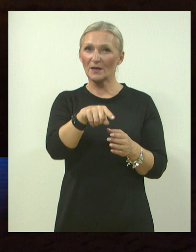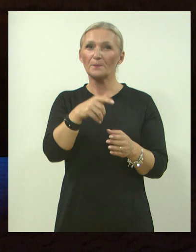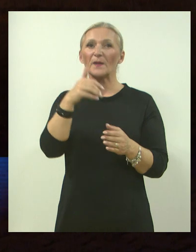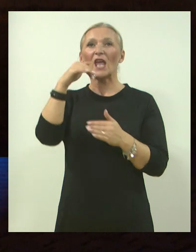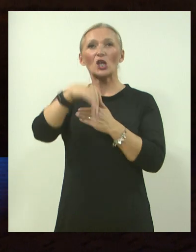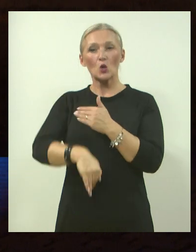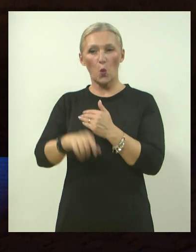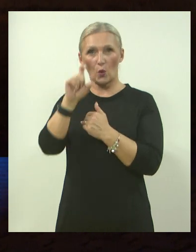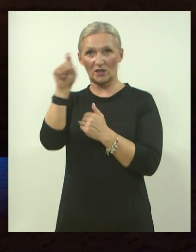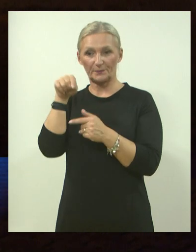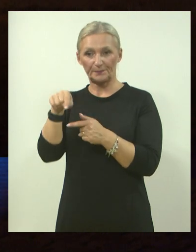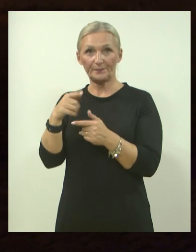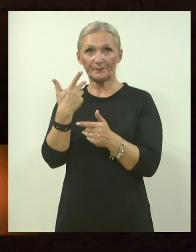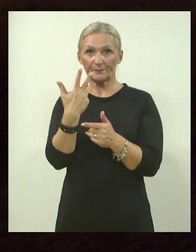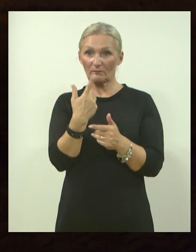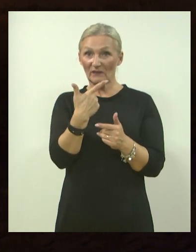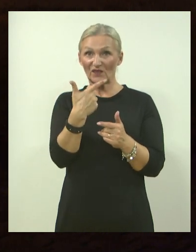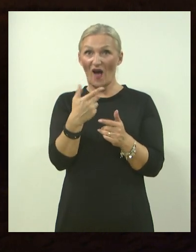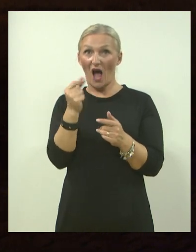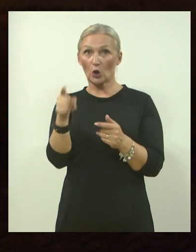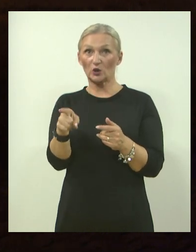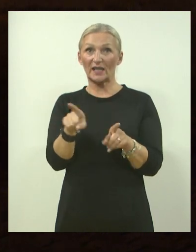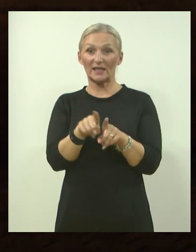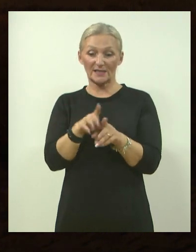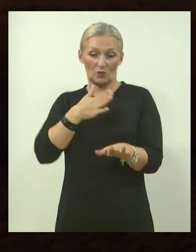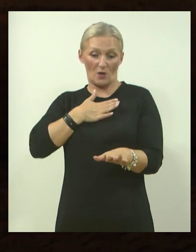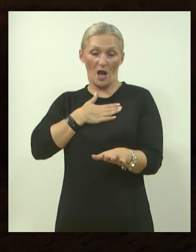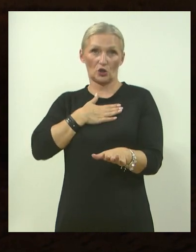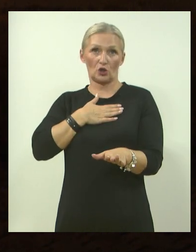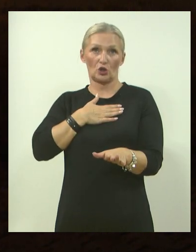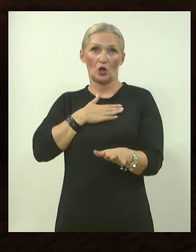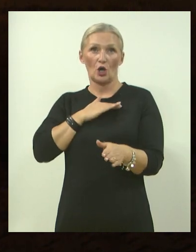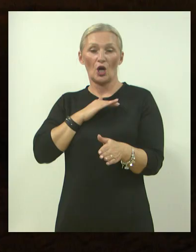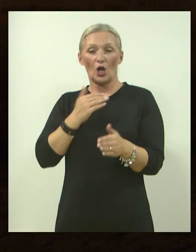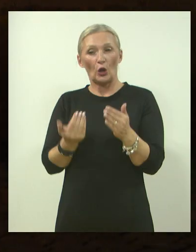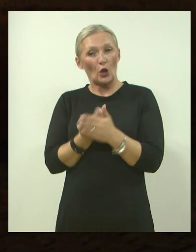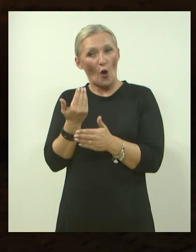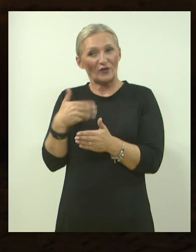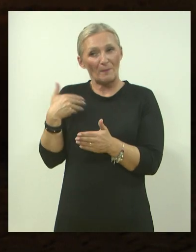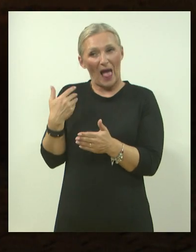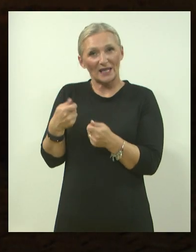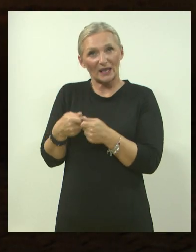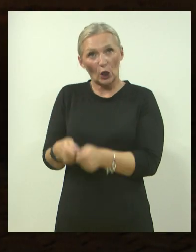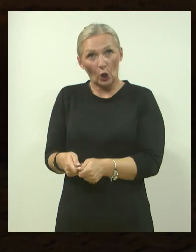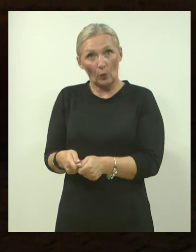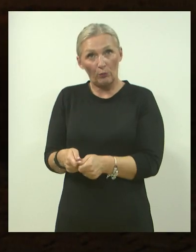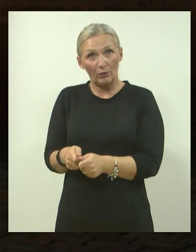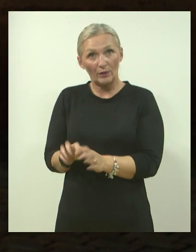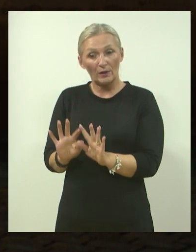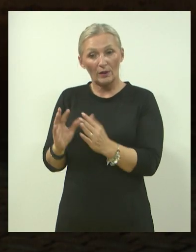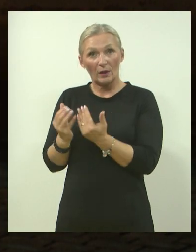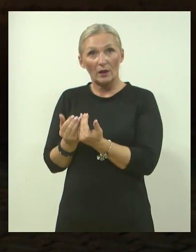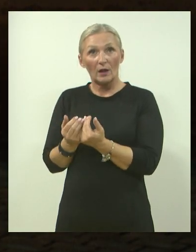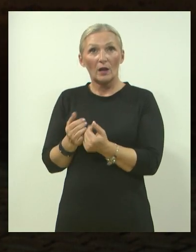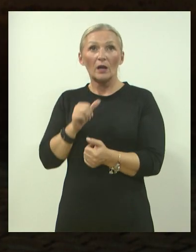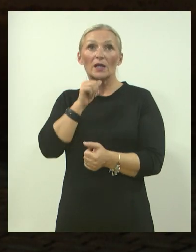da u Varaždinu dijeluje i takozvani naš podmodak, to je Rotarakt klub i dijeluje